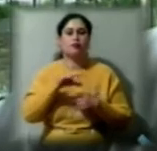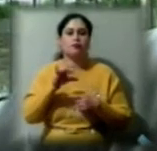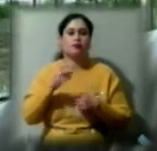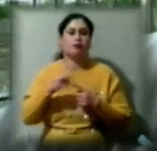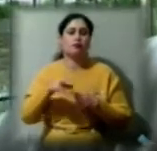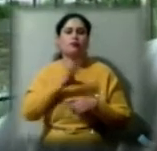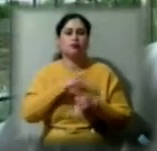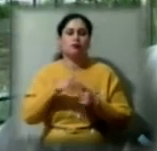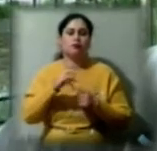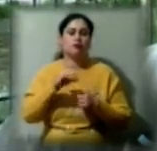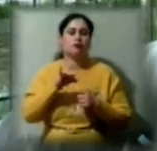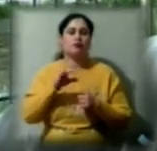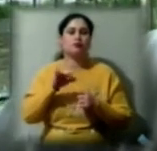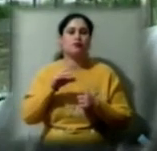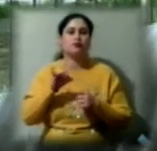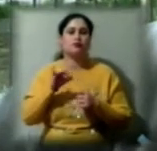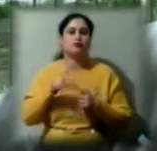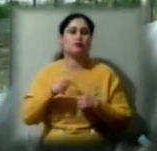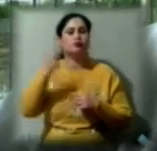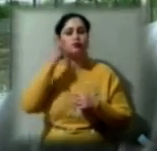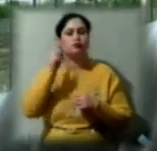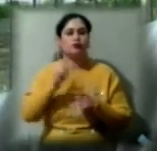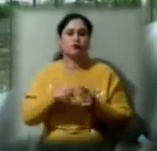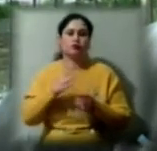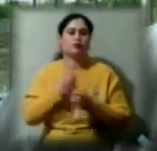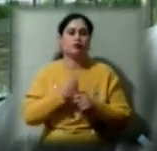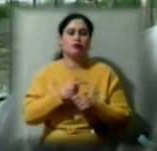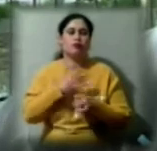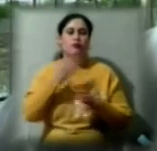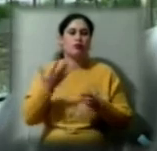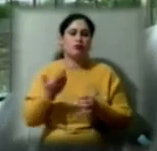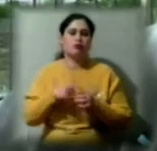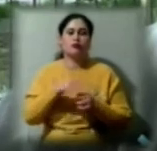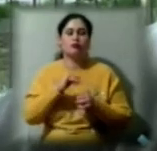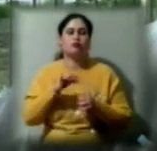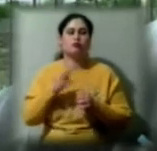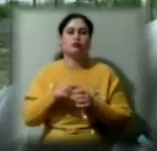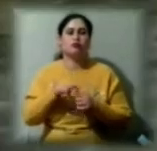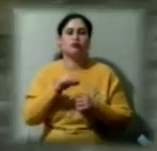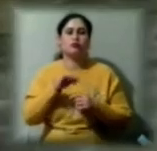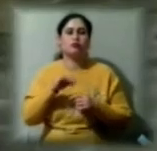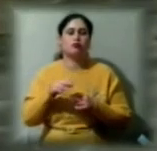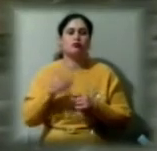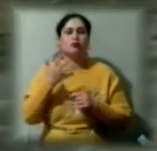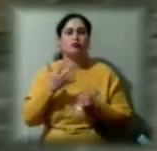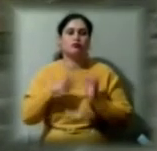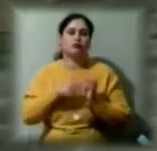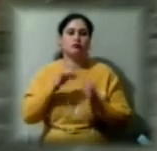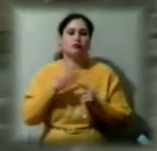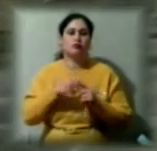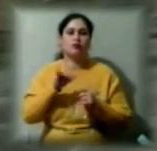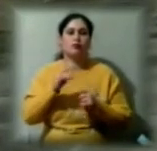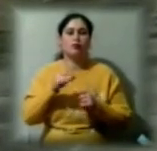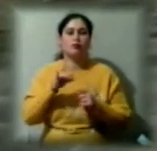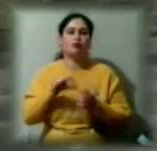Сергій Борисович вважав, що можливо існувало ще більш раннє поселення, яке датується 6-5 століттям. Петро Коберник брав участь у